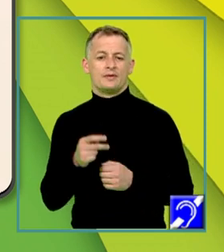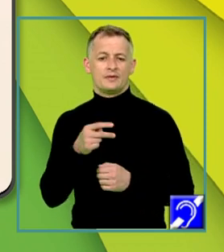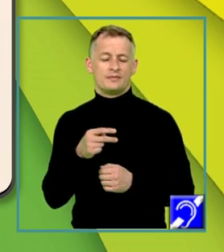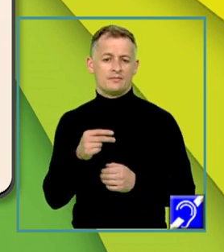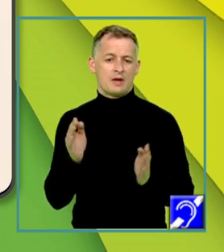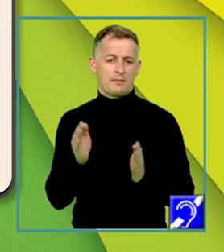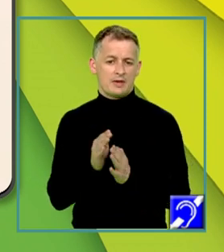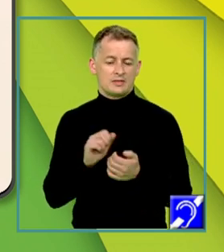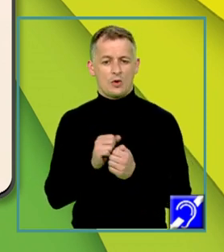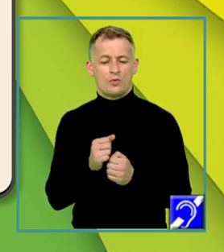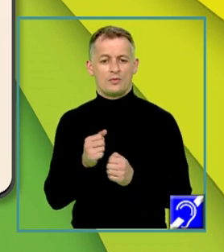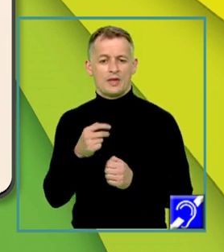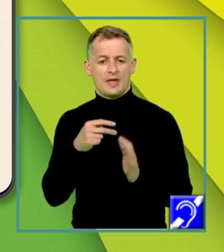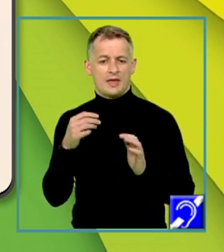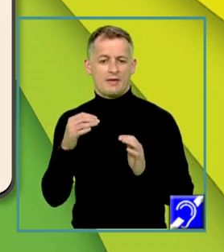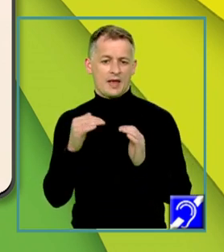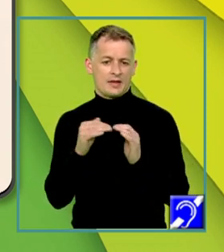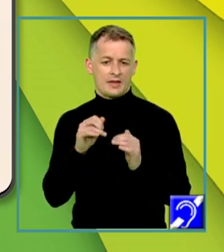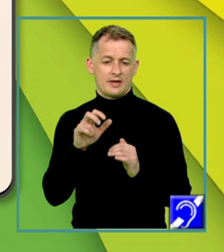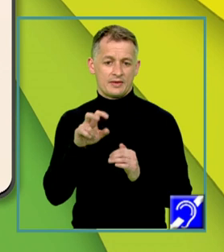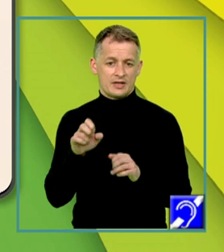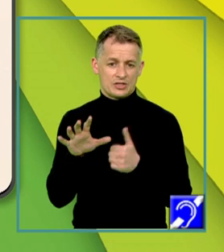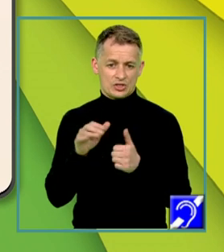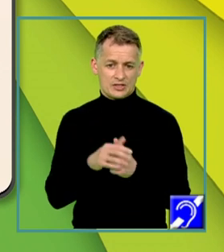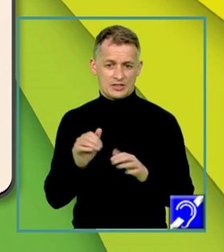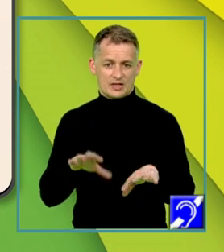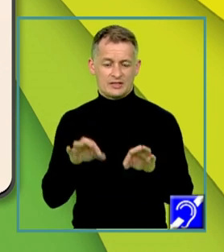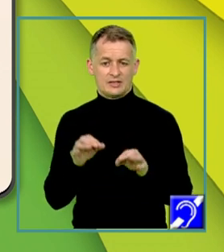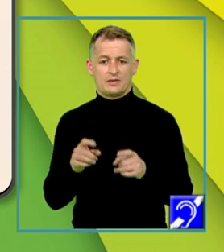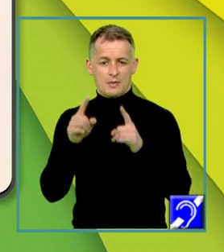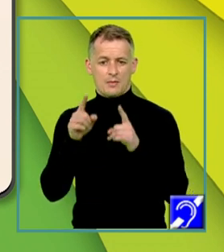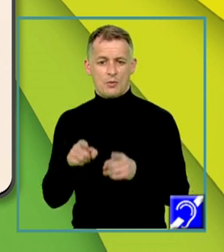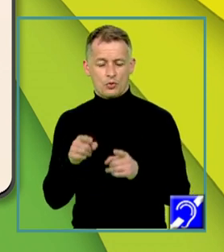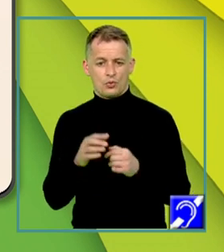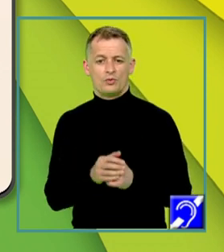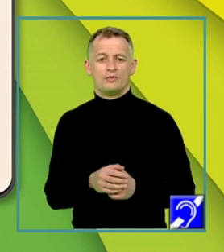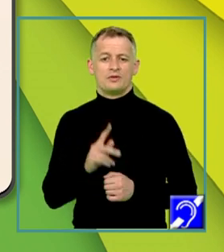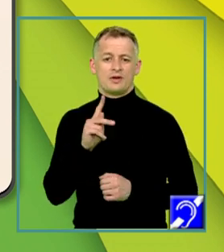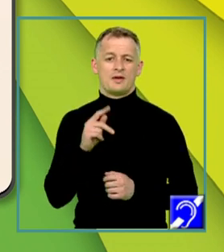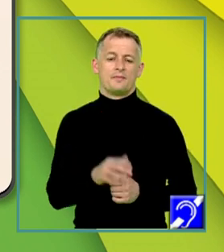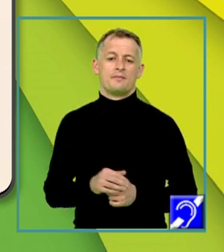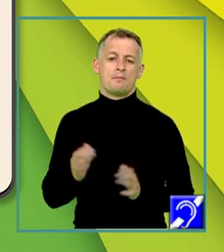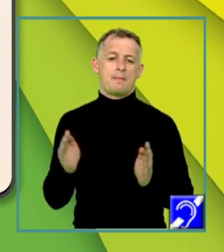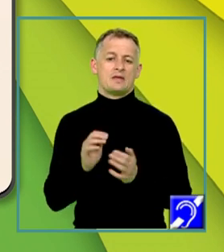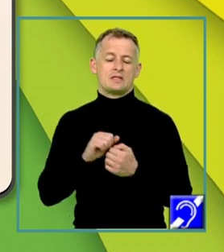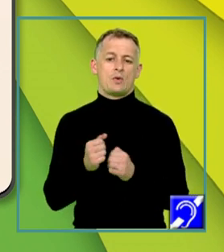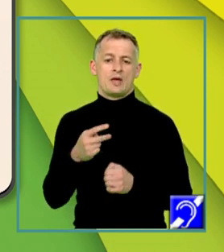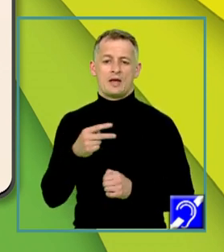36, de unde deducem modul din k mai mic sau egal decât 2,